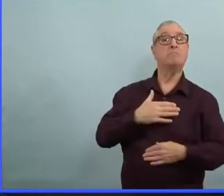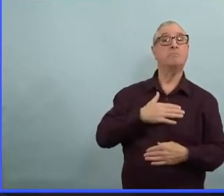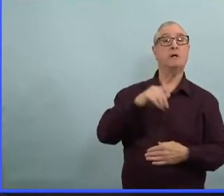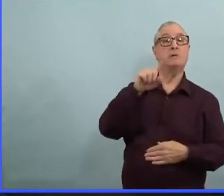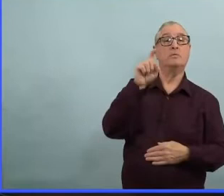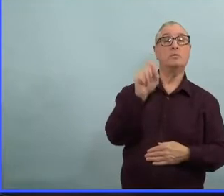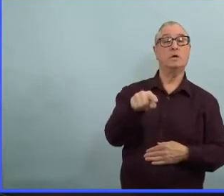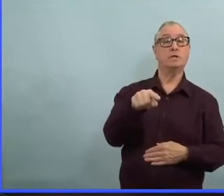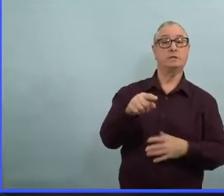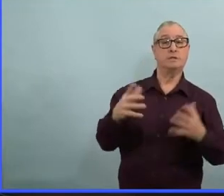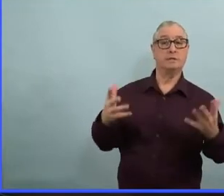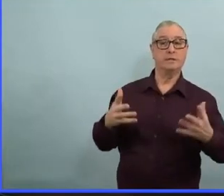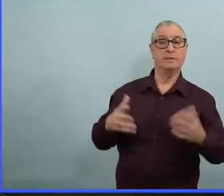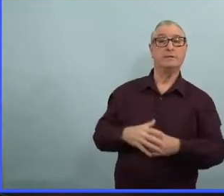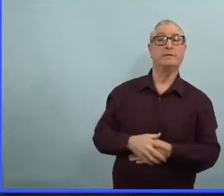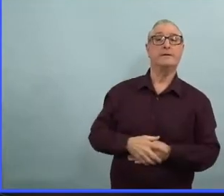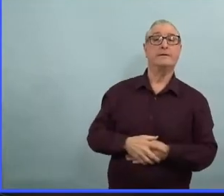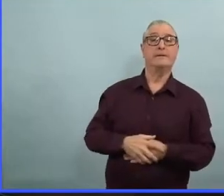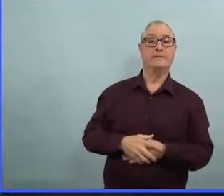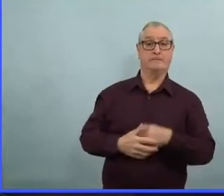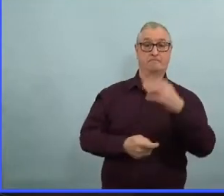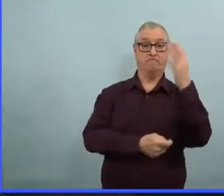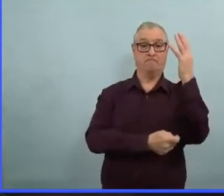Alors, avec l'assouplissement de toutes ces restrictions,